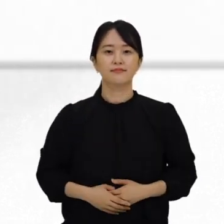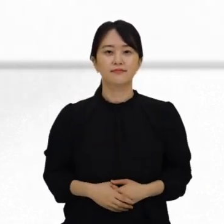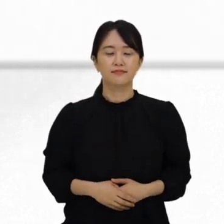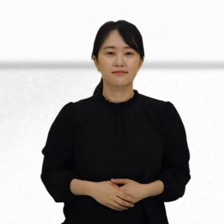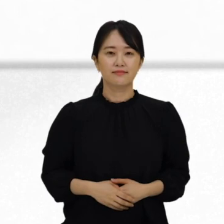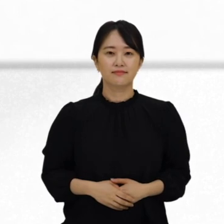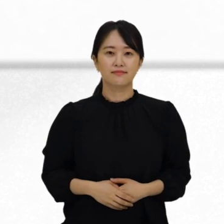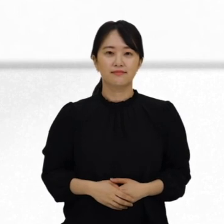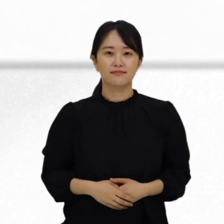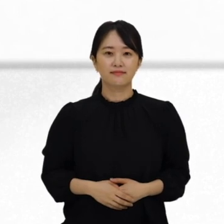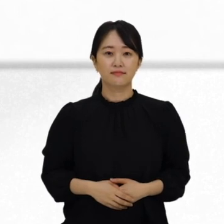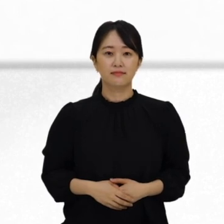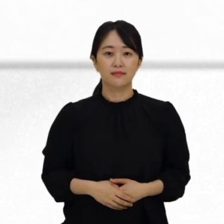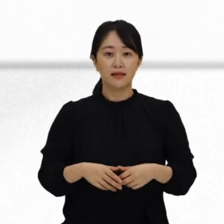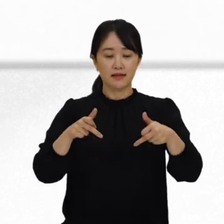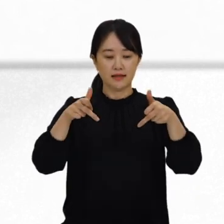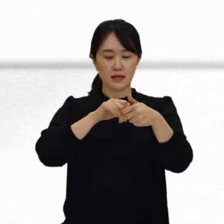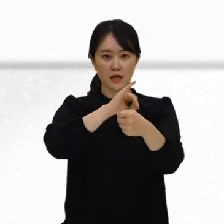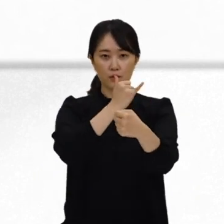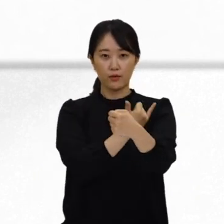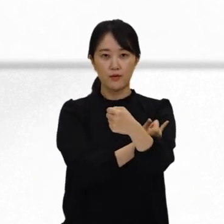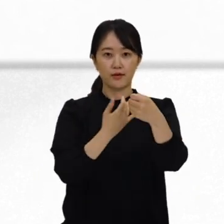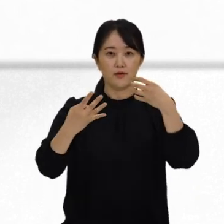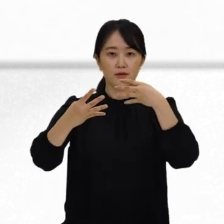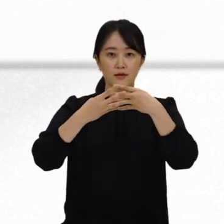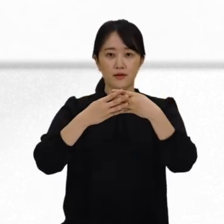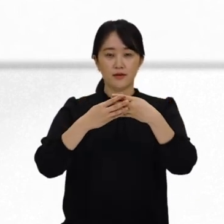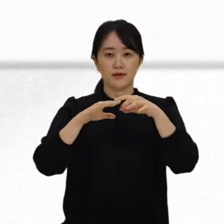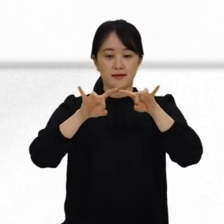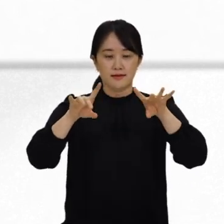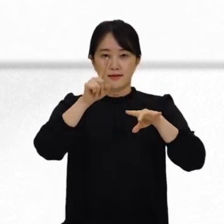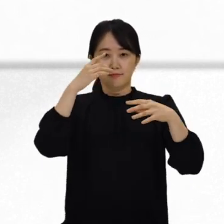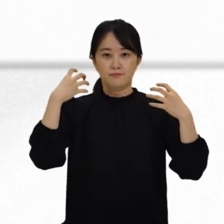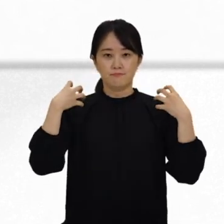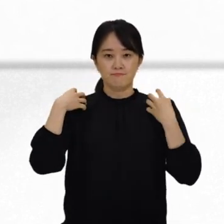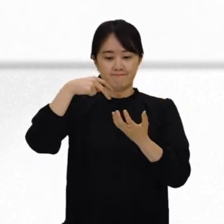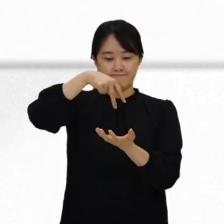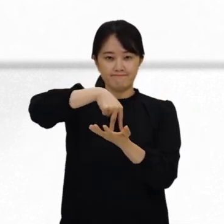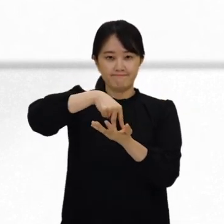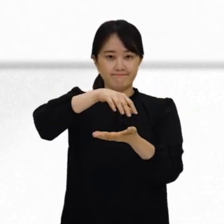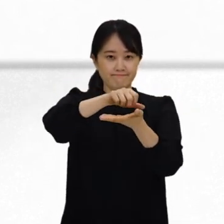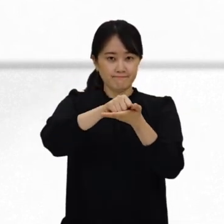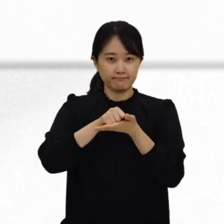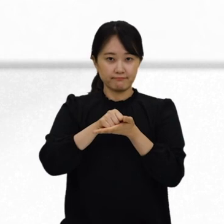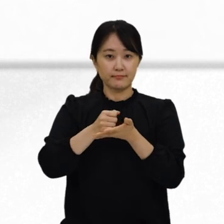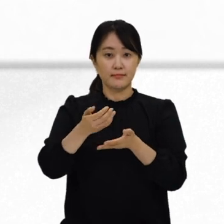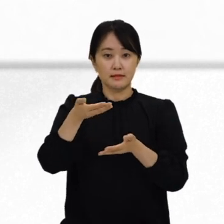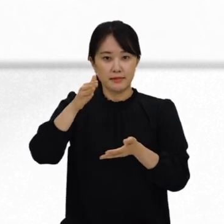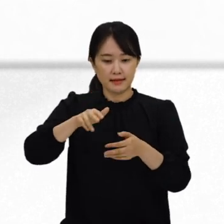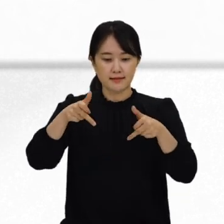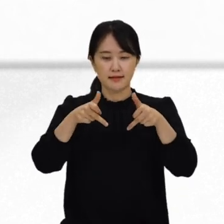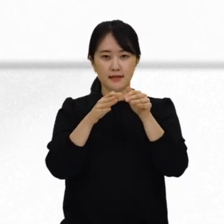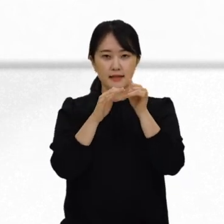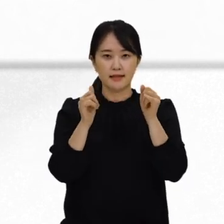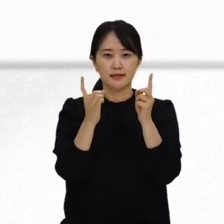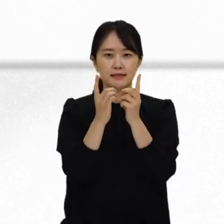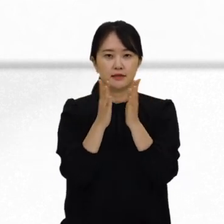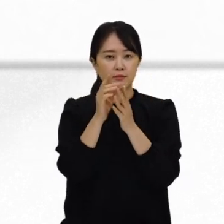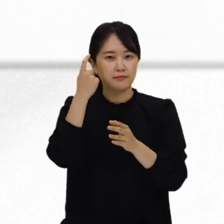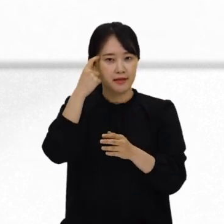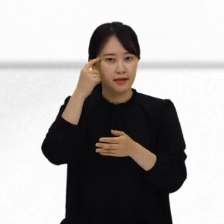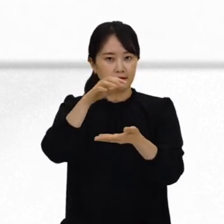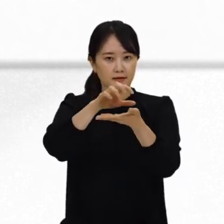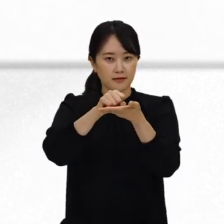유엔 장애인권리협약은 각 정부의 입장을 고려하면서도 장애인 당사자의 의견을 수용하고 반영한